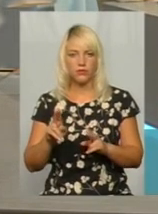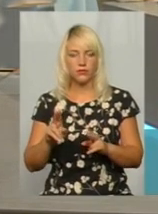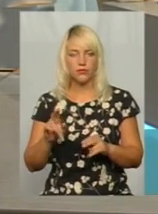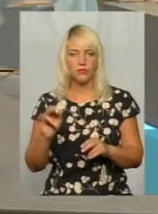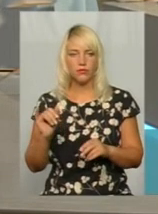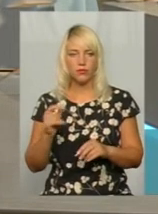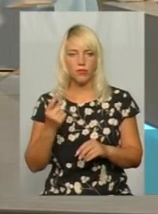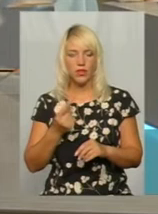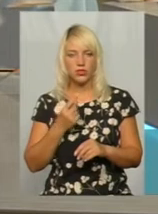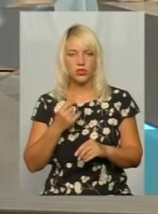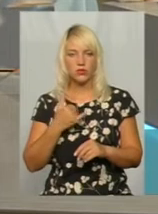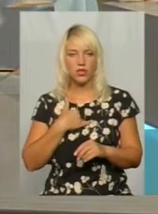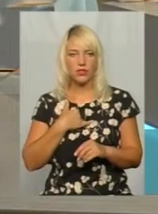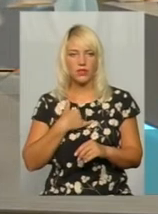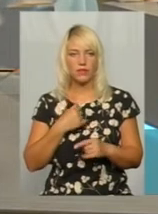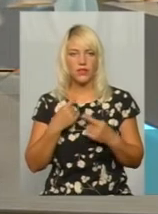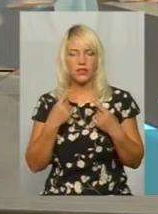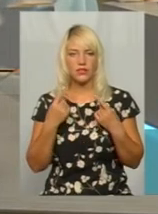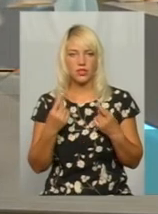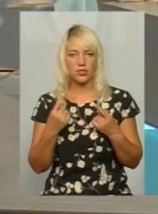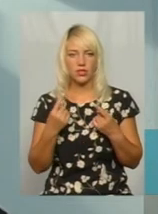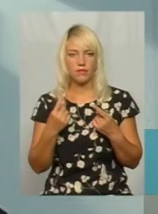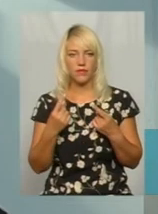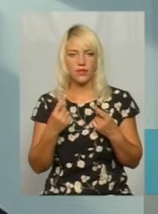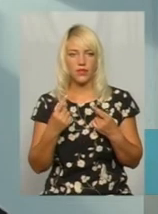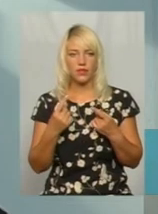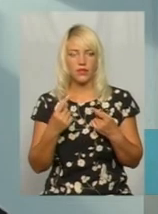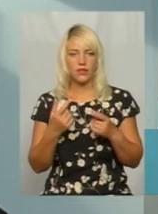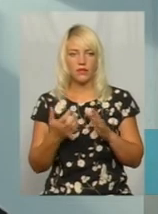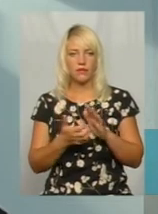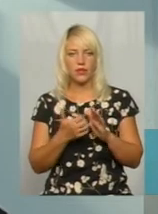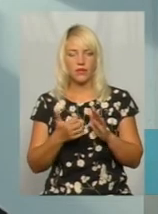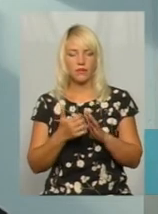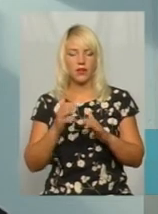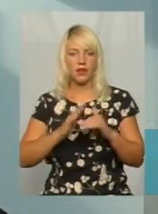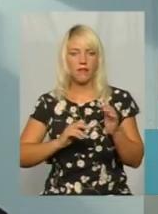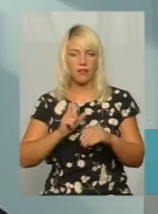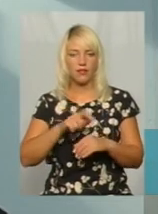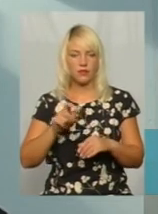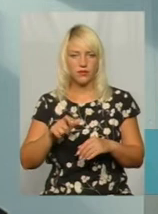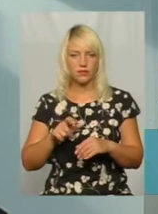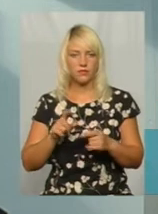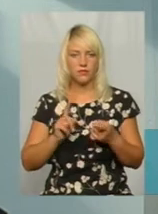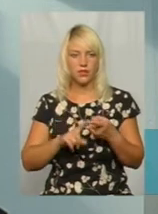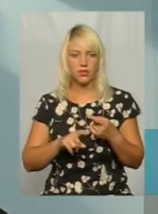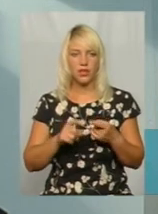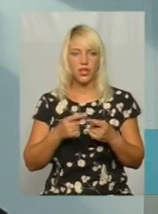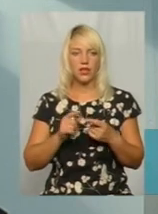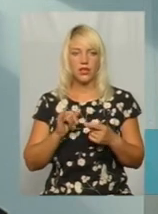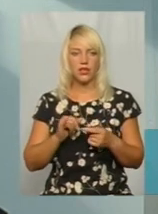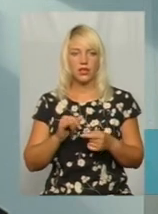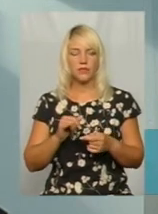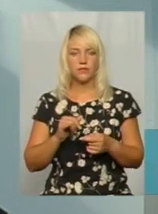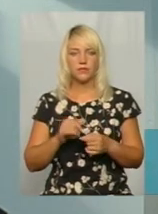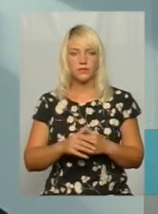і, по-перше, в нас значний брак кадрів, по-перше, дійсно штат управління не є